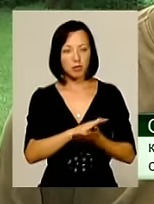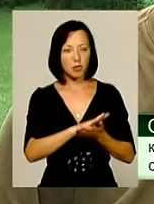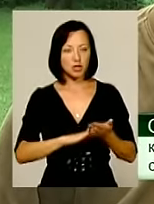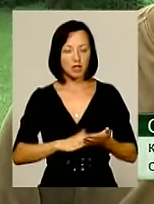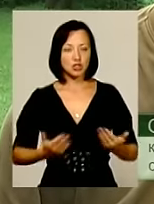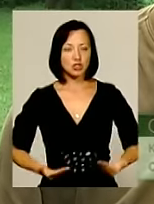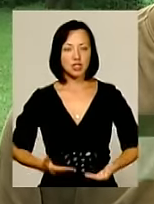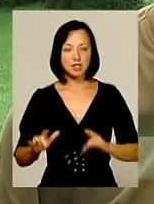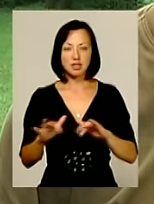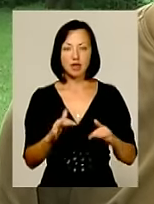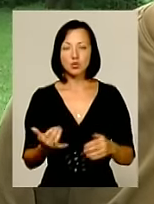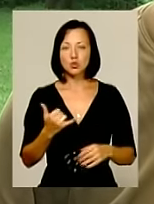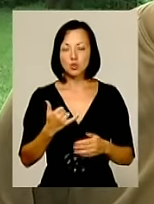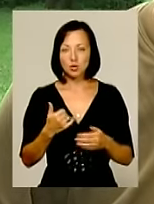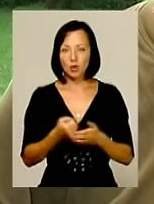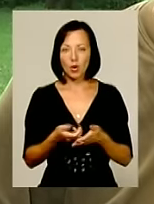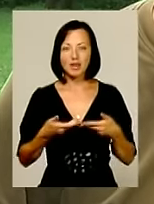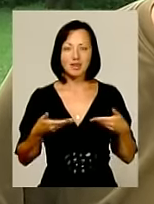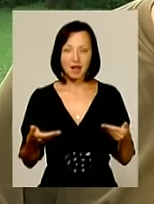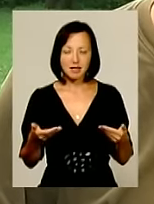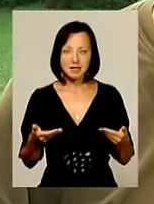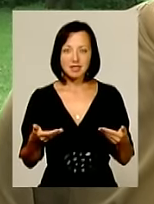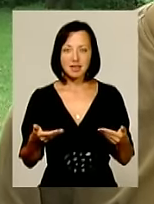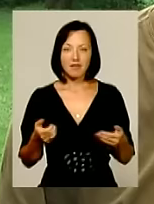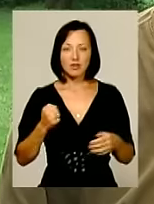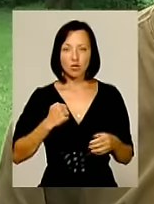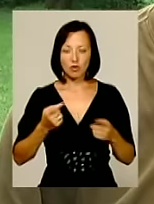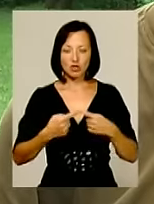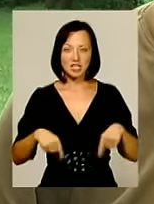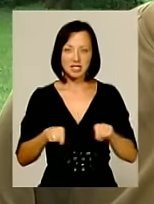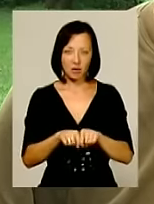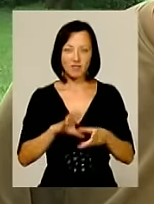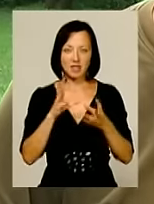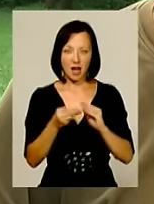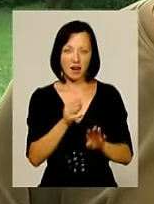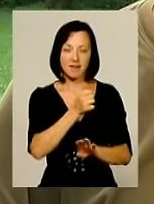життєдіяльності до нас, військову частину, і не тільки до нас, лави збройних сил.